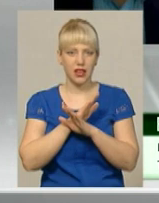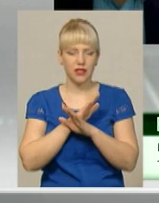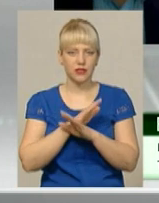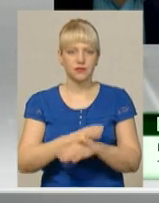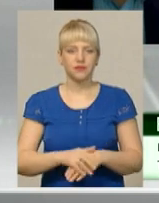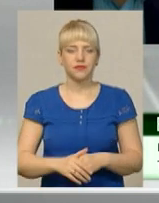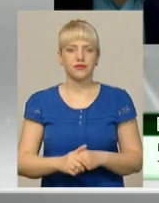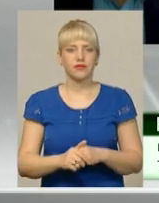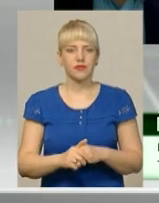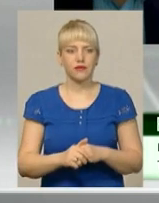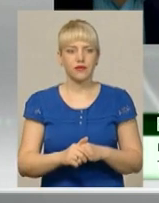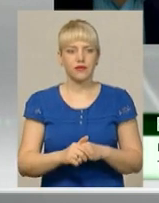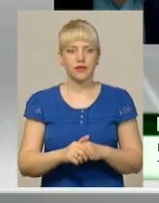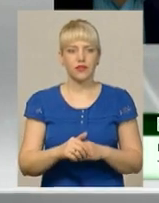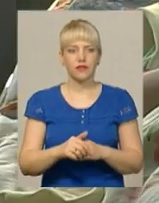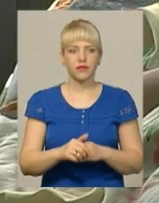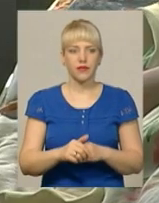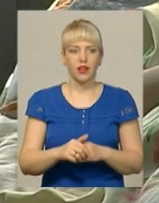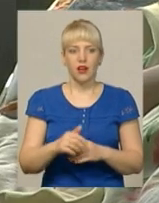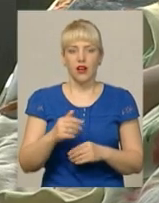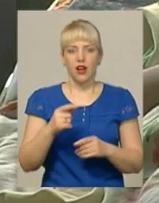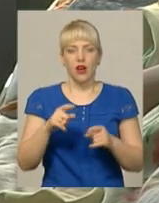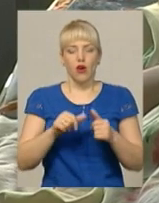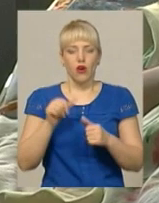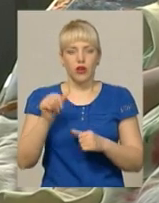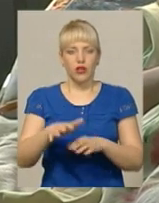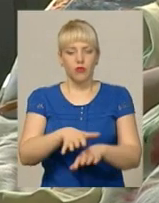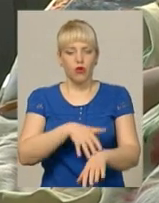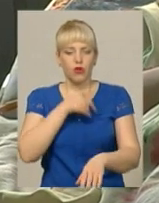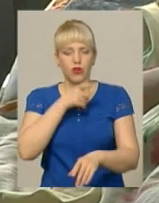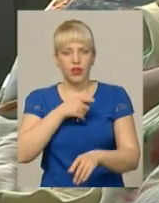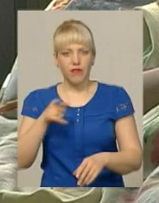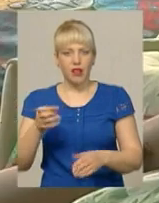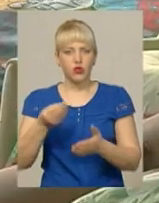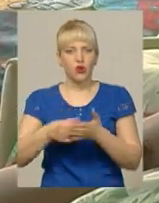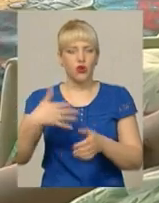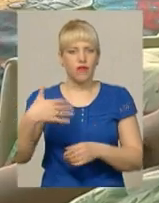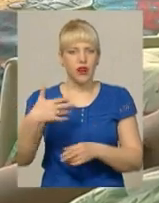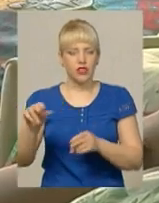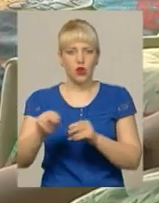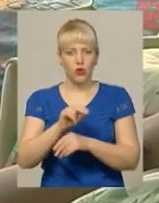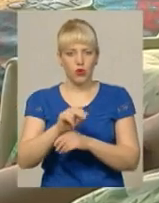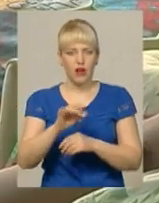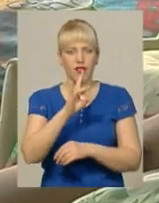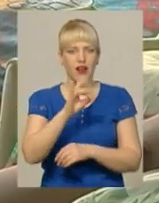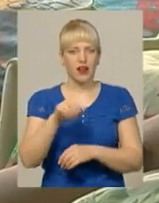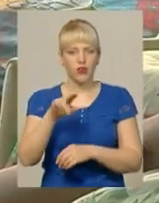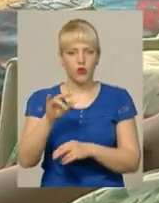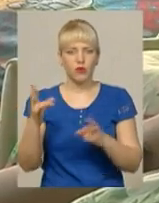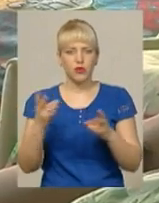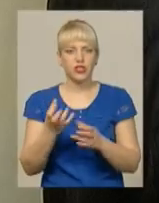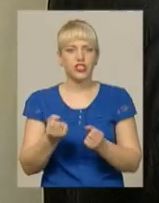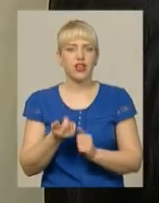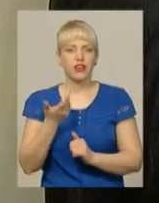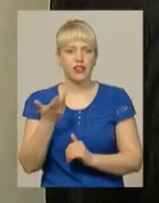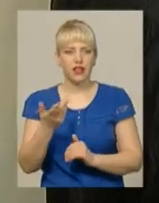10 осіб, двоє з яких загинули. Окрім довготривалого та дороговартісного лікування, Родіону Прокопчуку знадобиться ще кілька хірургічних